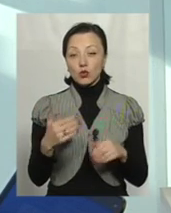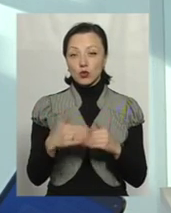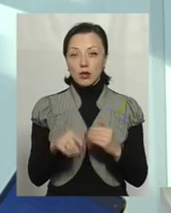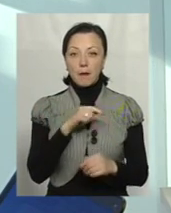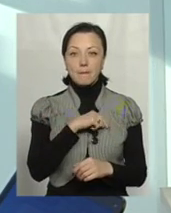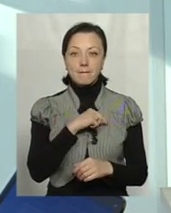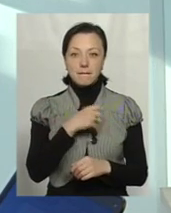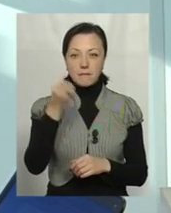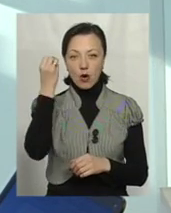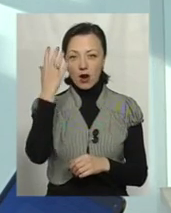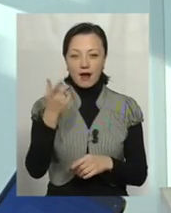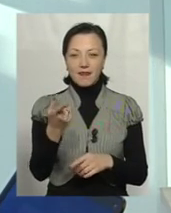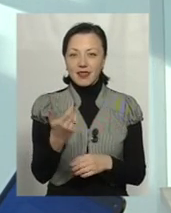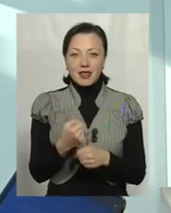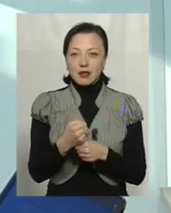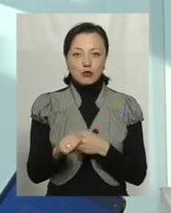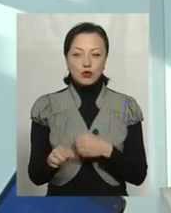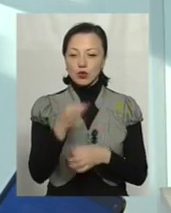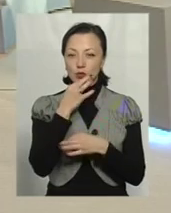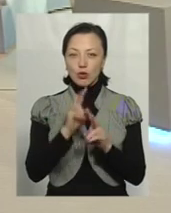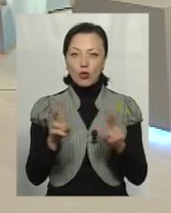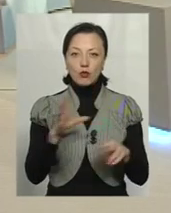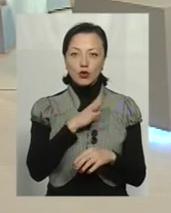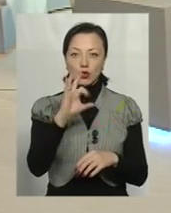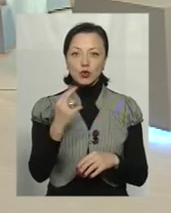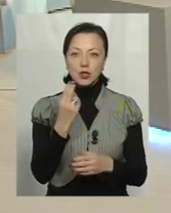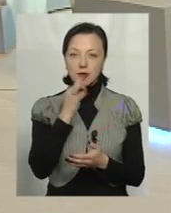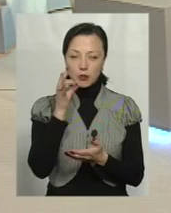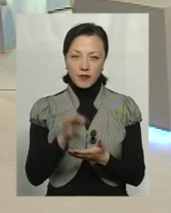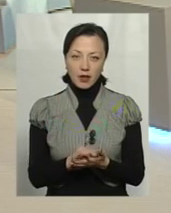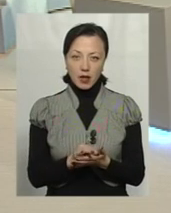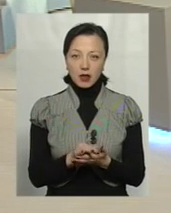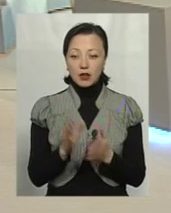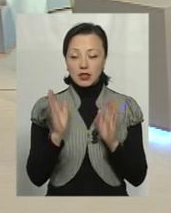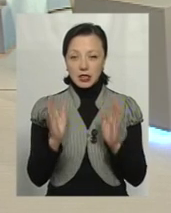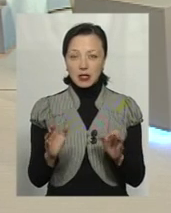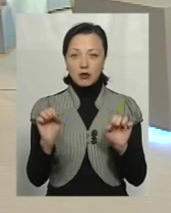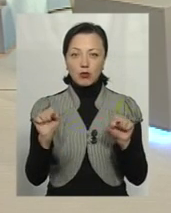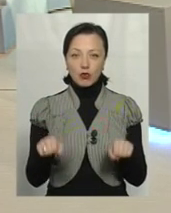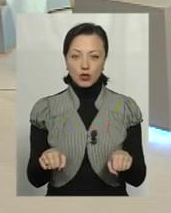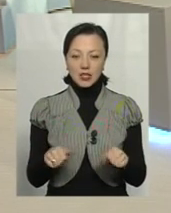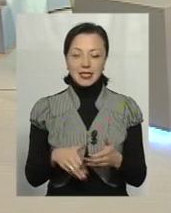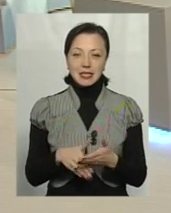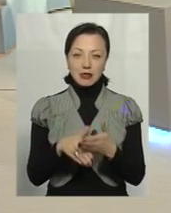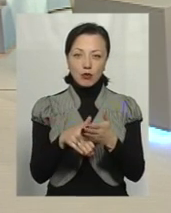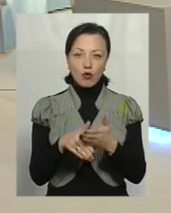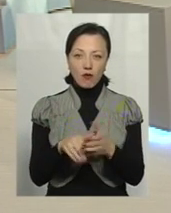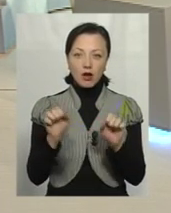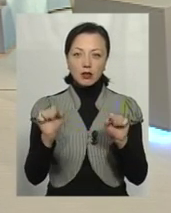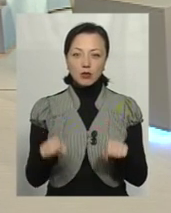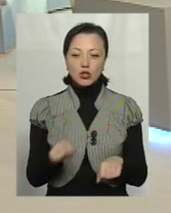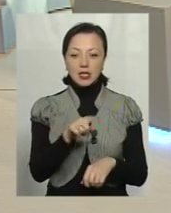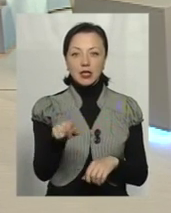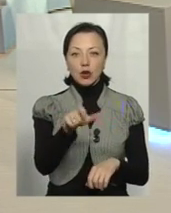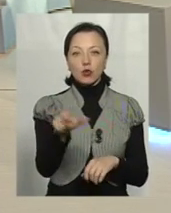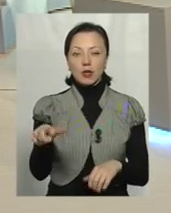мораль. Ви не змусите будь-кого бути соціальним відповідальним. Тобто тут тільки можна стимулювати. Можна тих